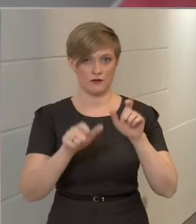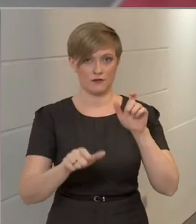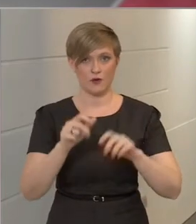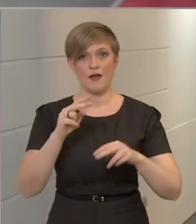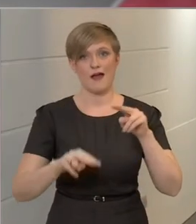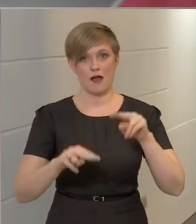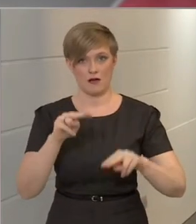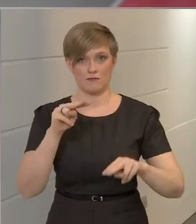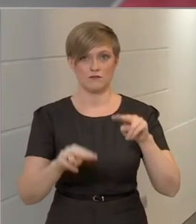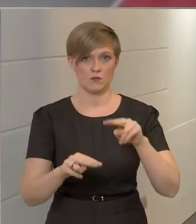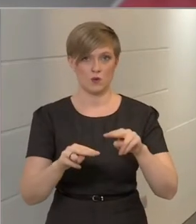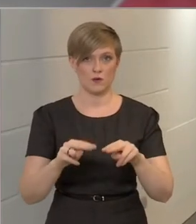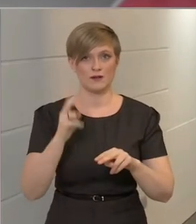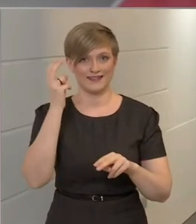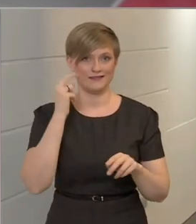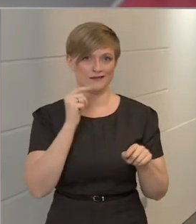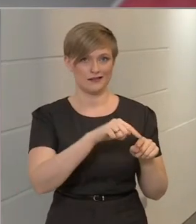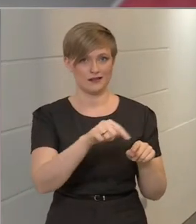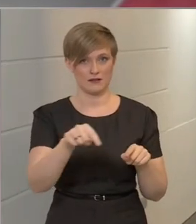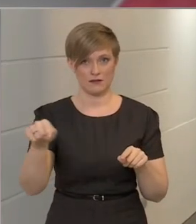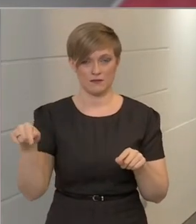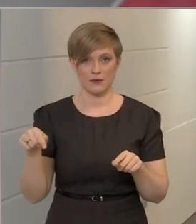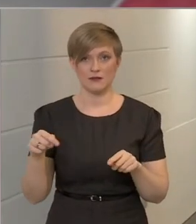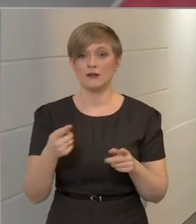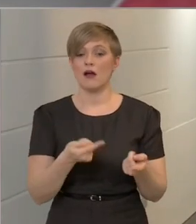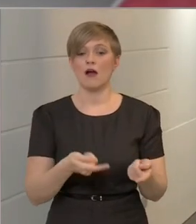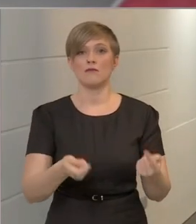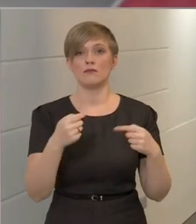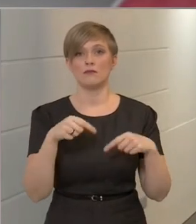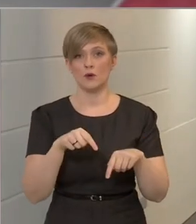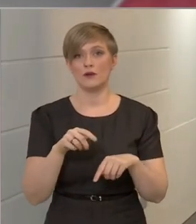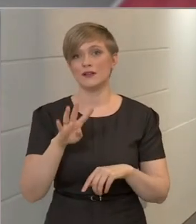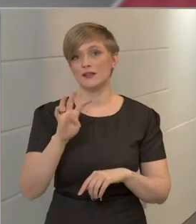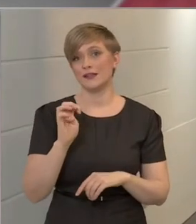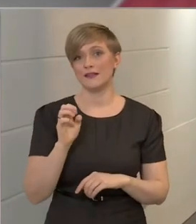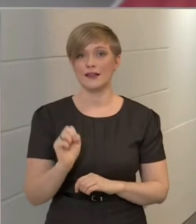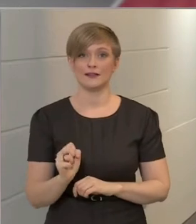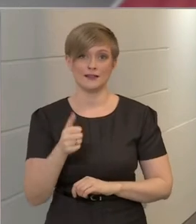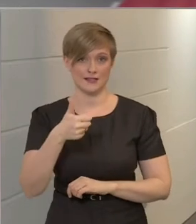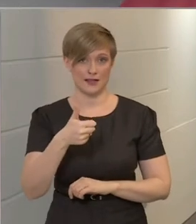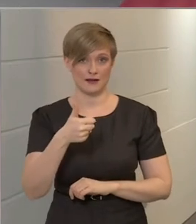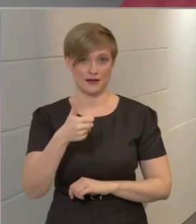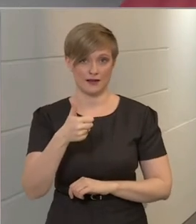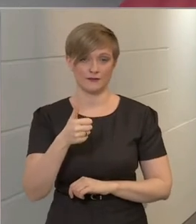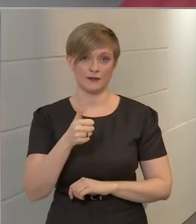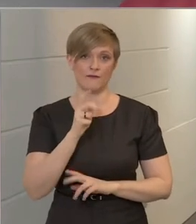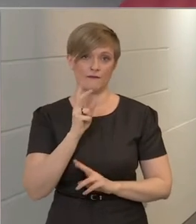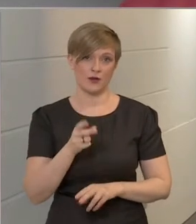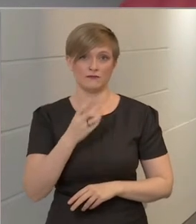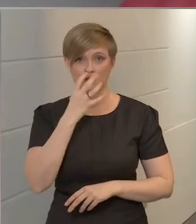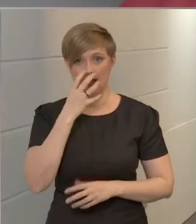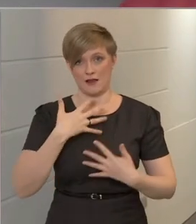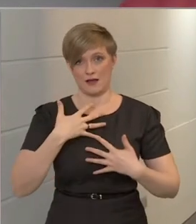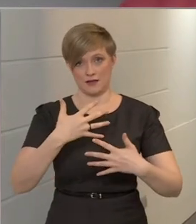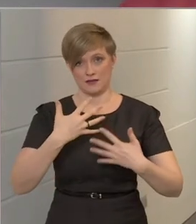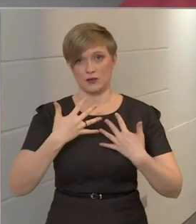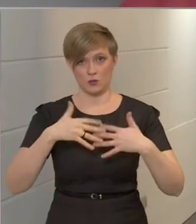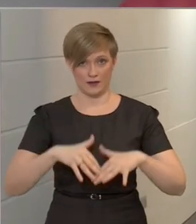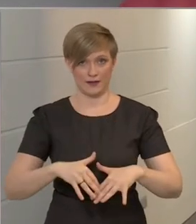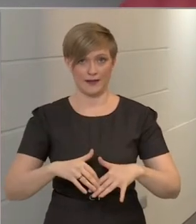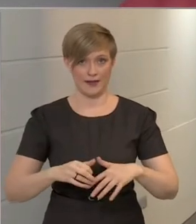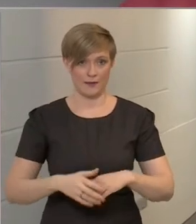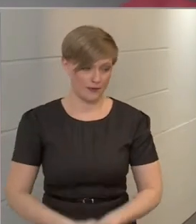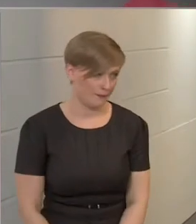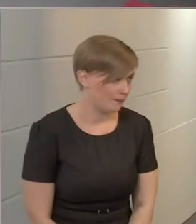ápolnak intézményeinkben, és közülük 411-en szorulnak lélegeztetőgépre.